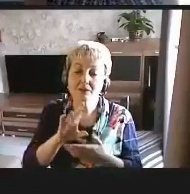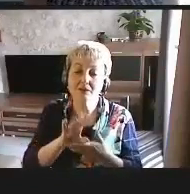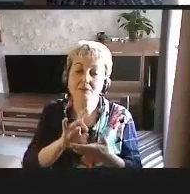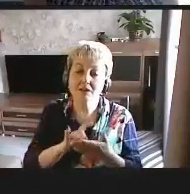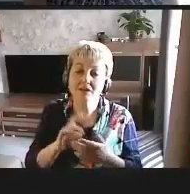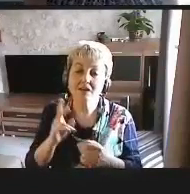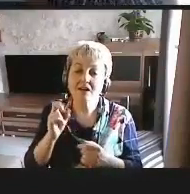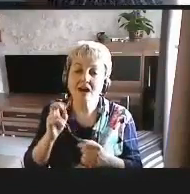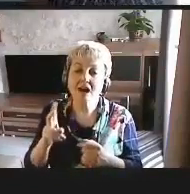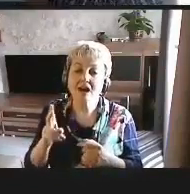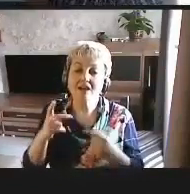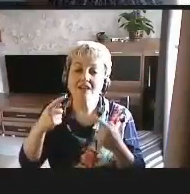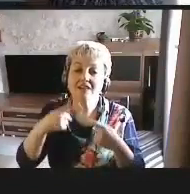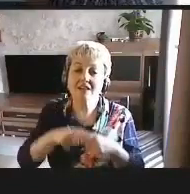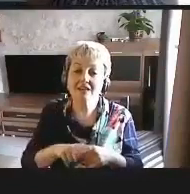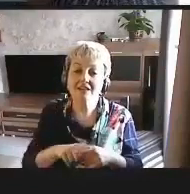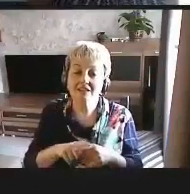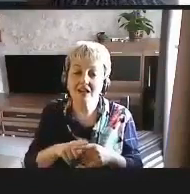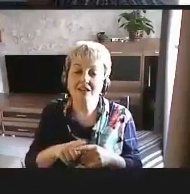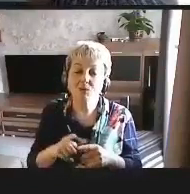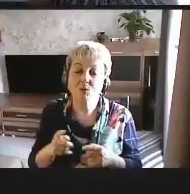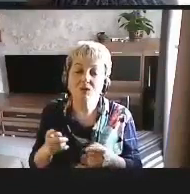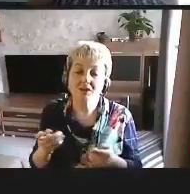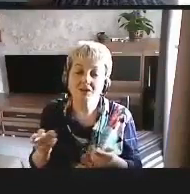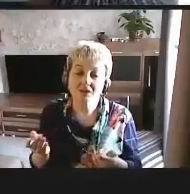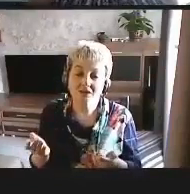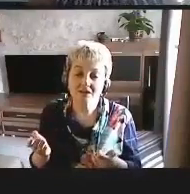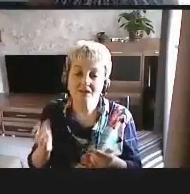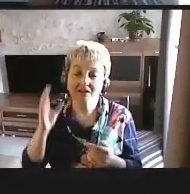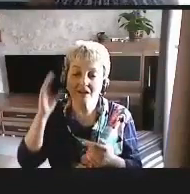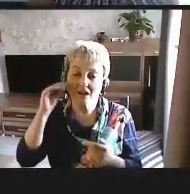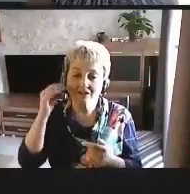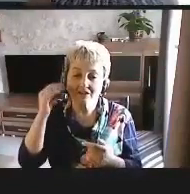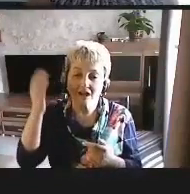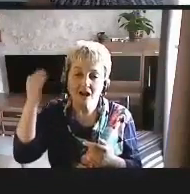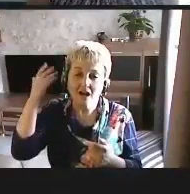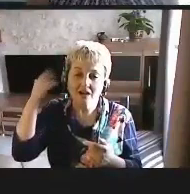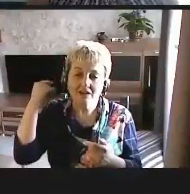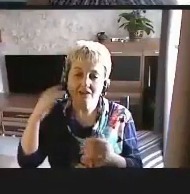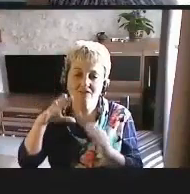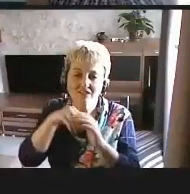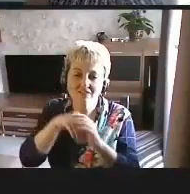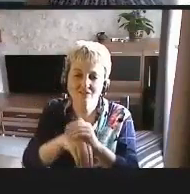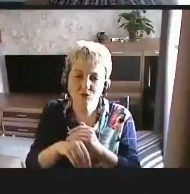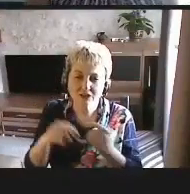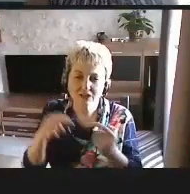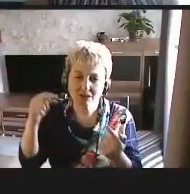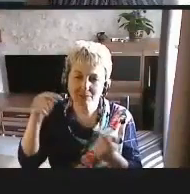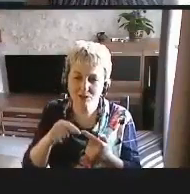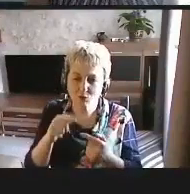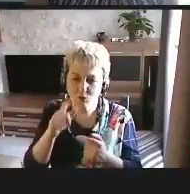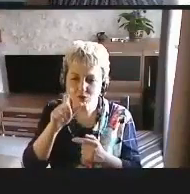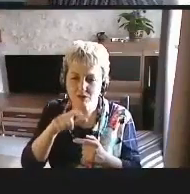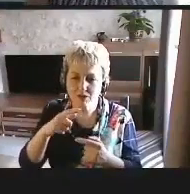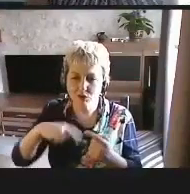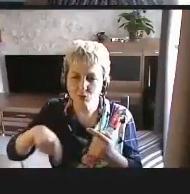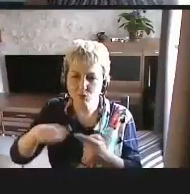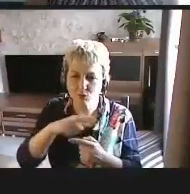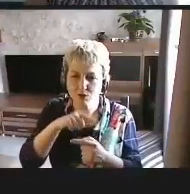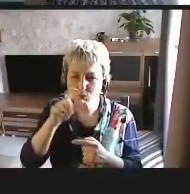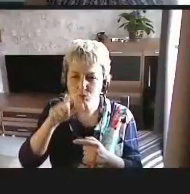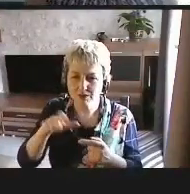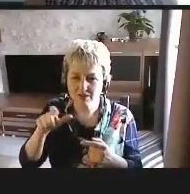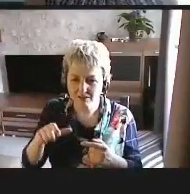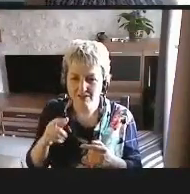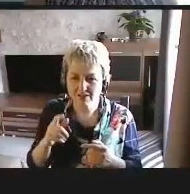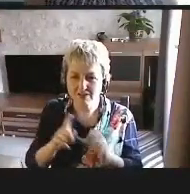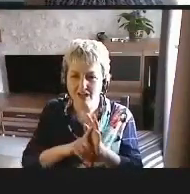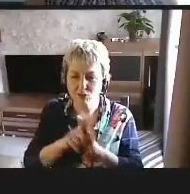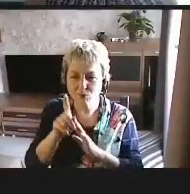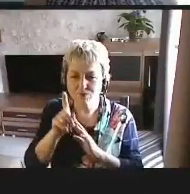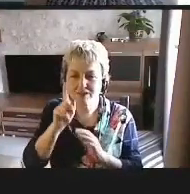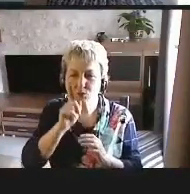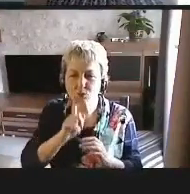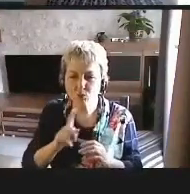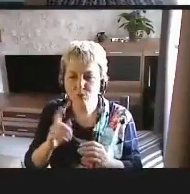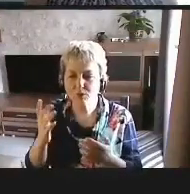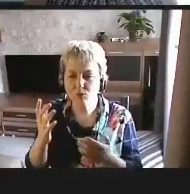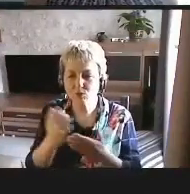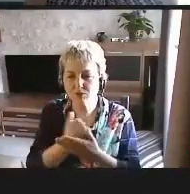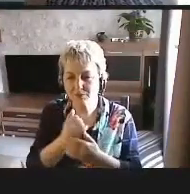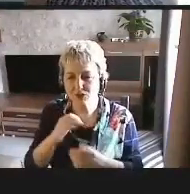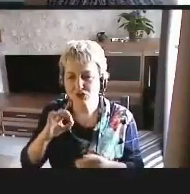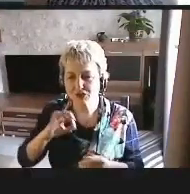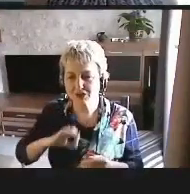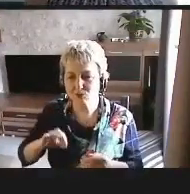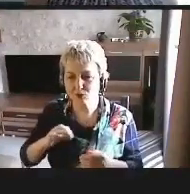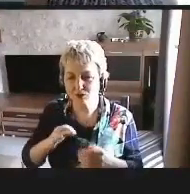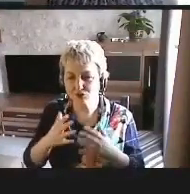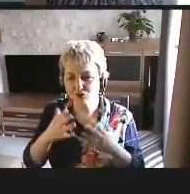как технологии, когда-то внедренные для определенного круга людей, становятся удобными и успешно использованы